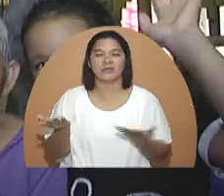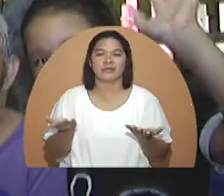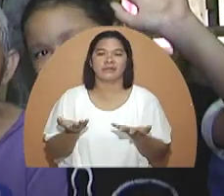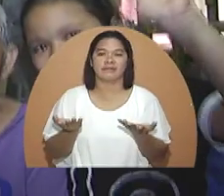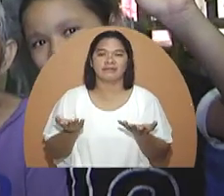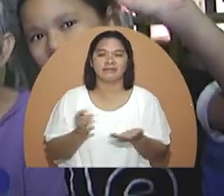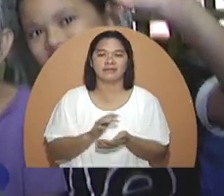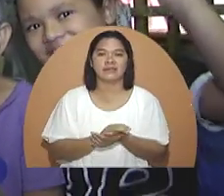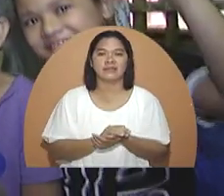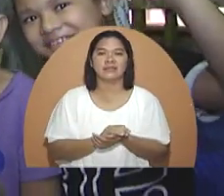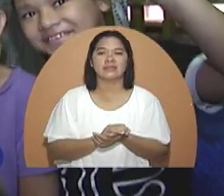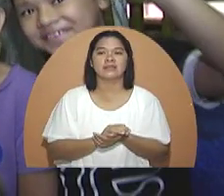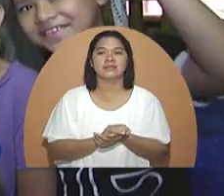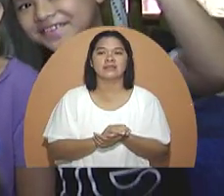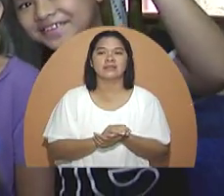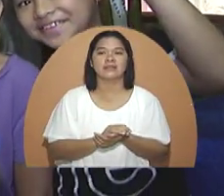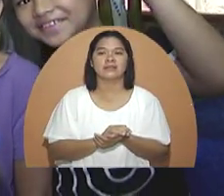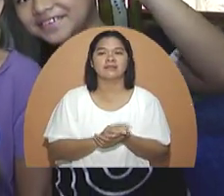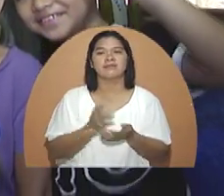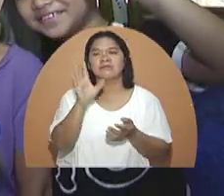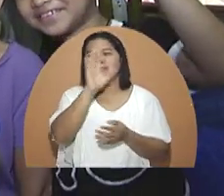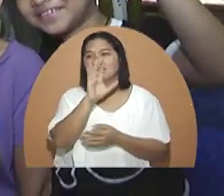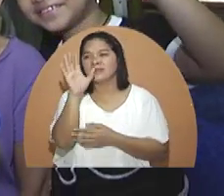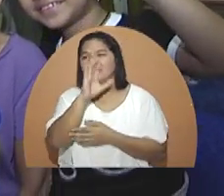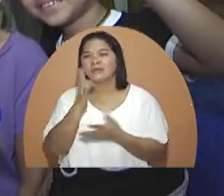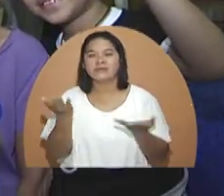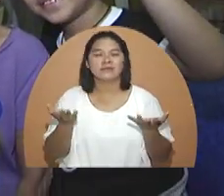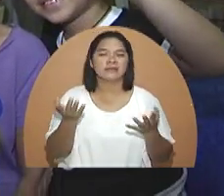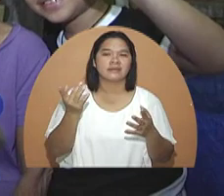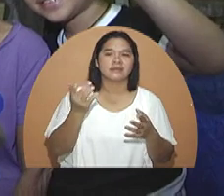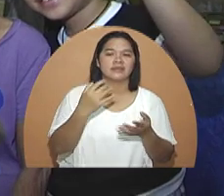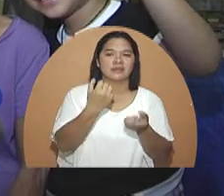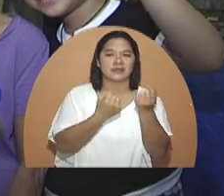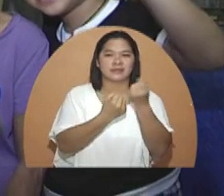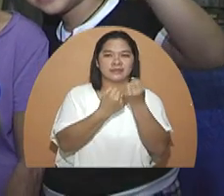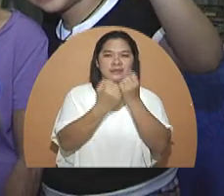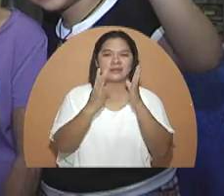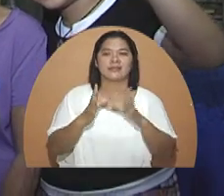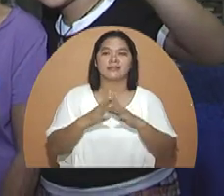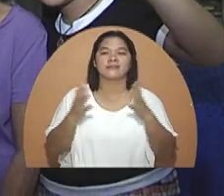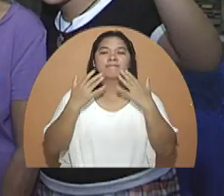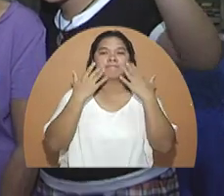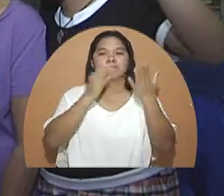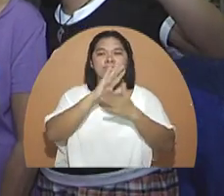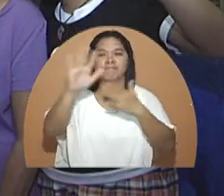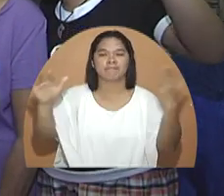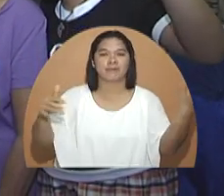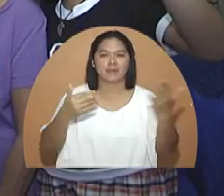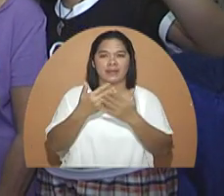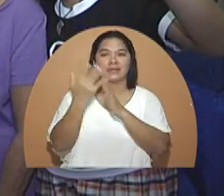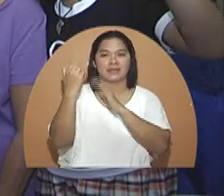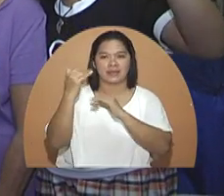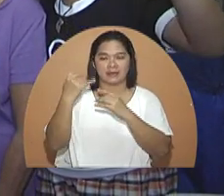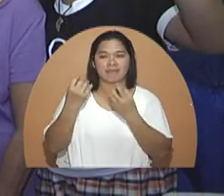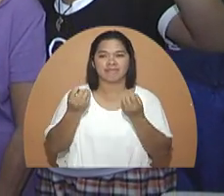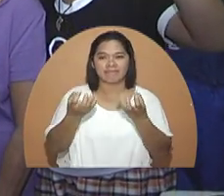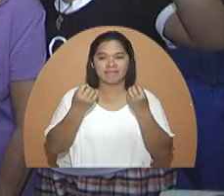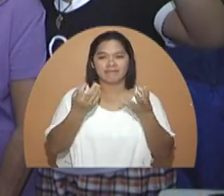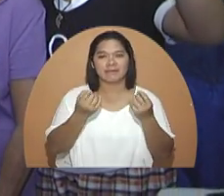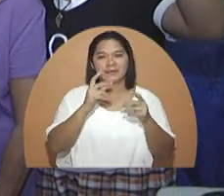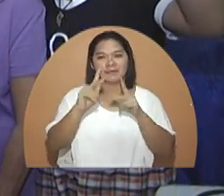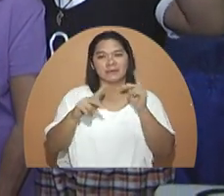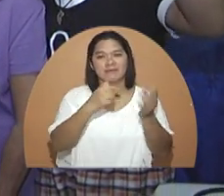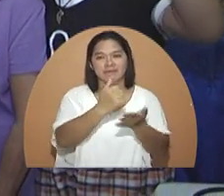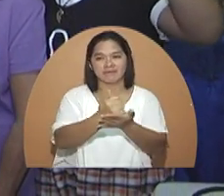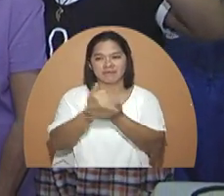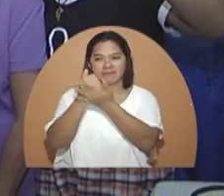alam kung saan ako maganda hanap-hanap ng sponsor. Salamat sa lahat. Sana marami pa kayo